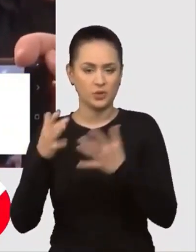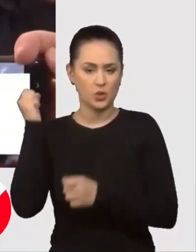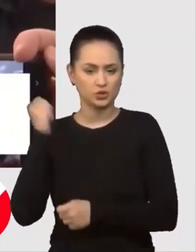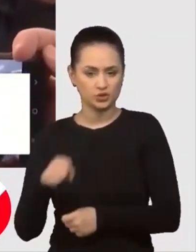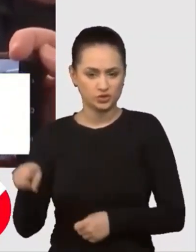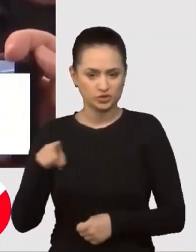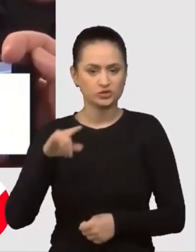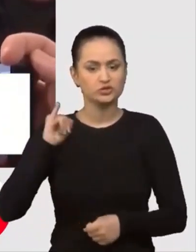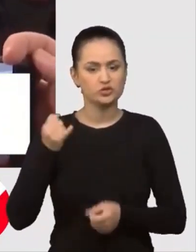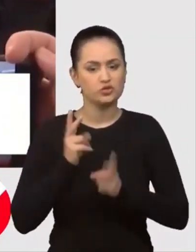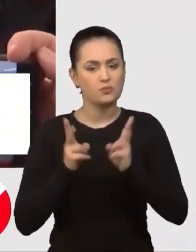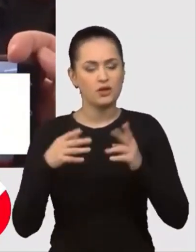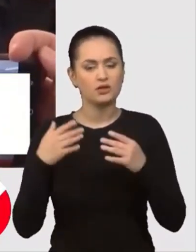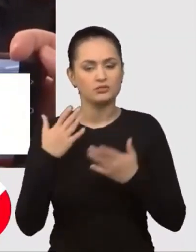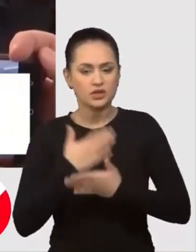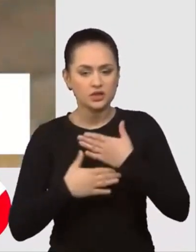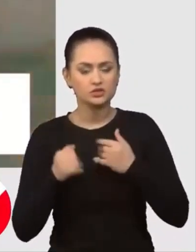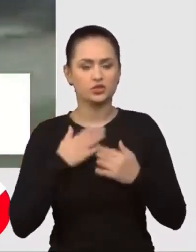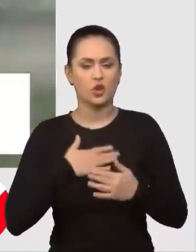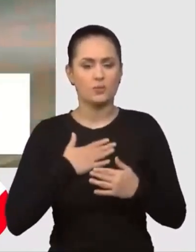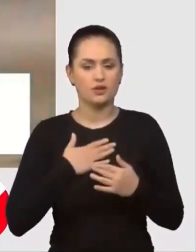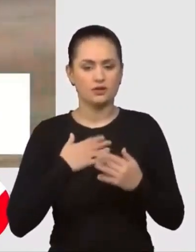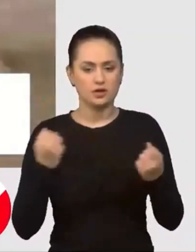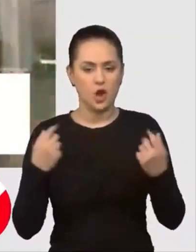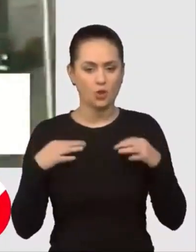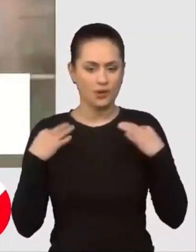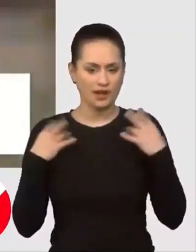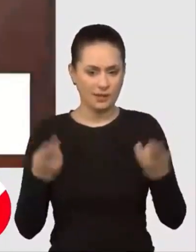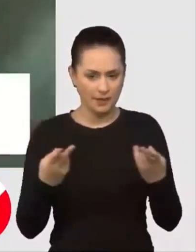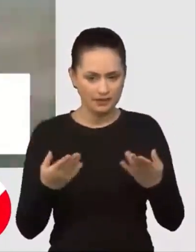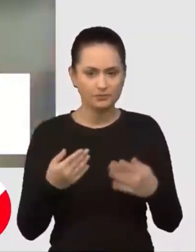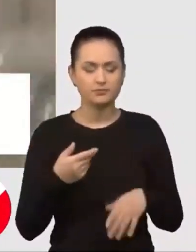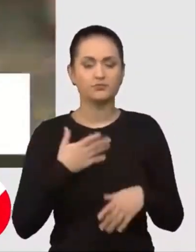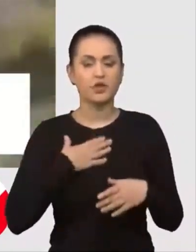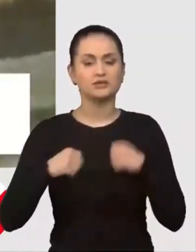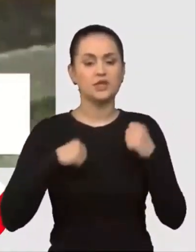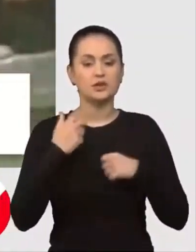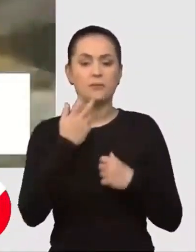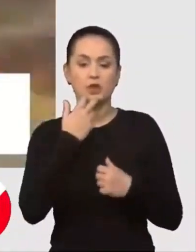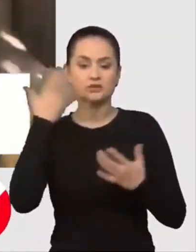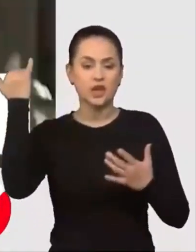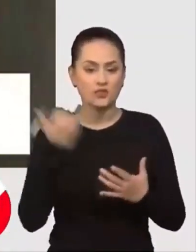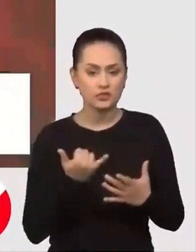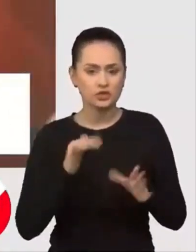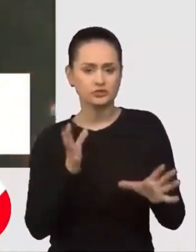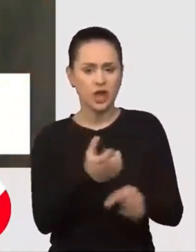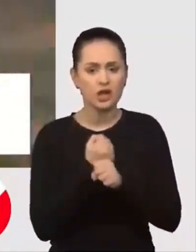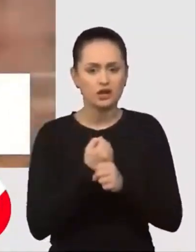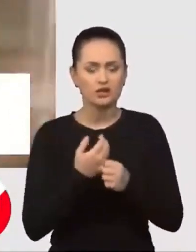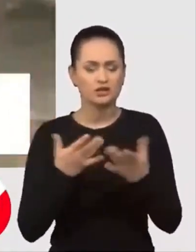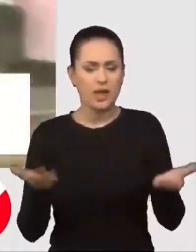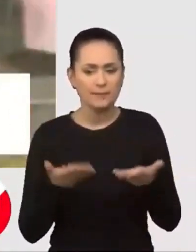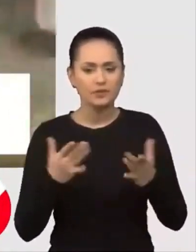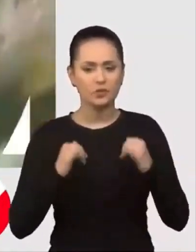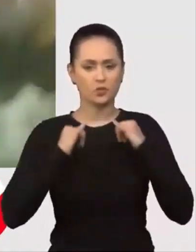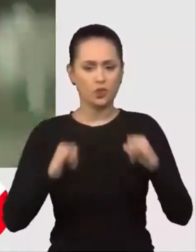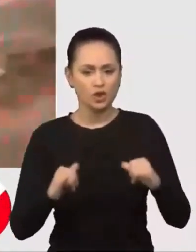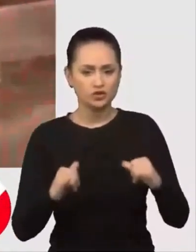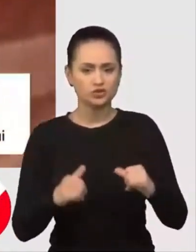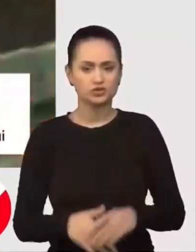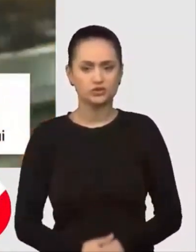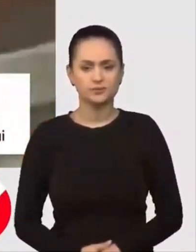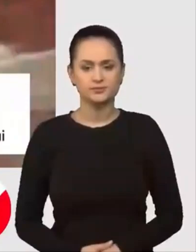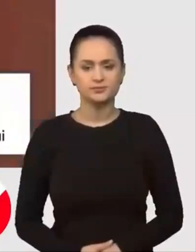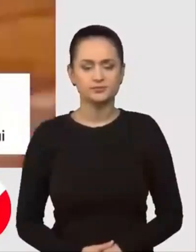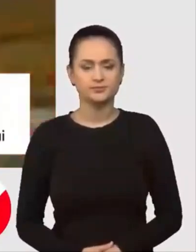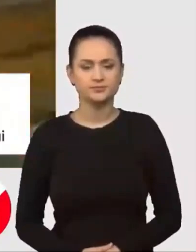Să vă mulțumesc de care la urmărie a Meredii, arăt 엄마ului, care se